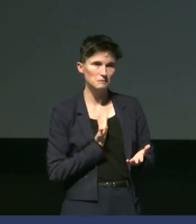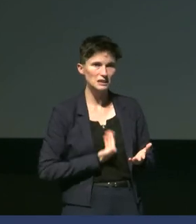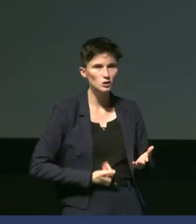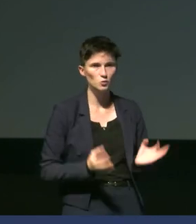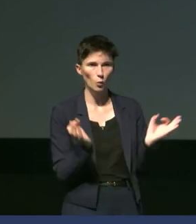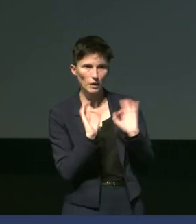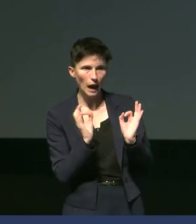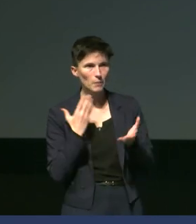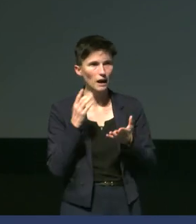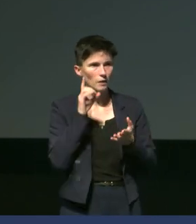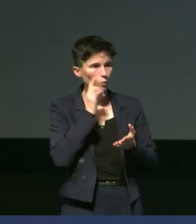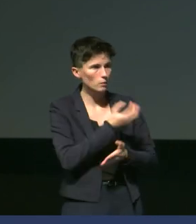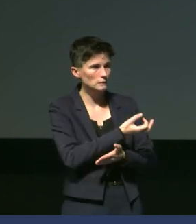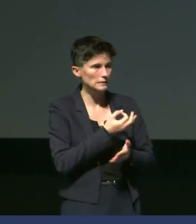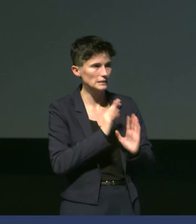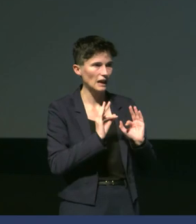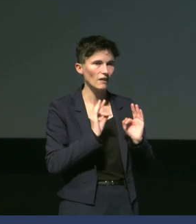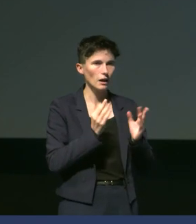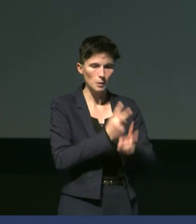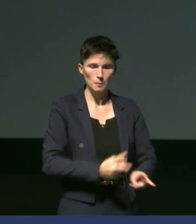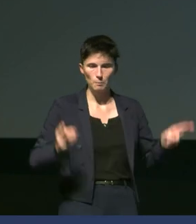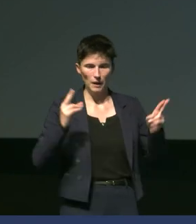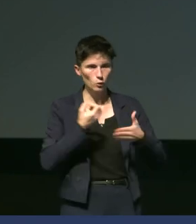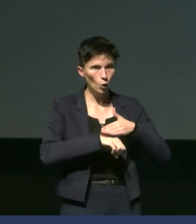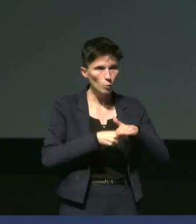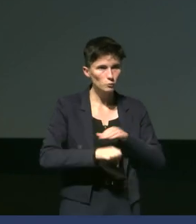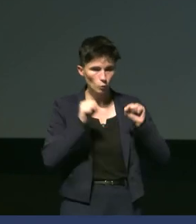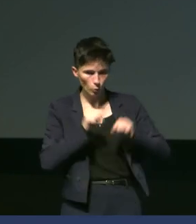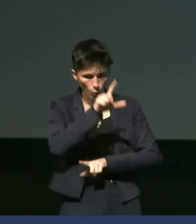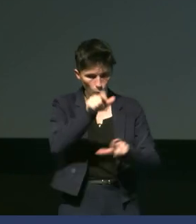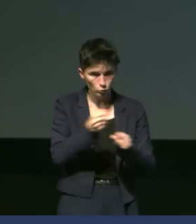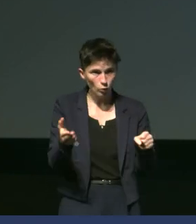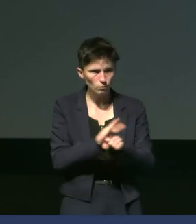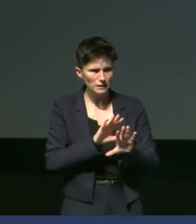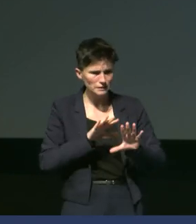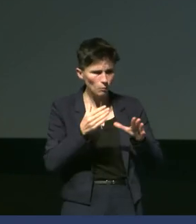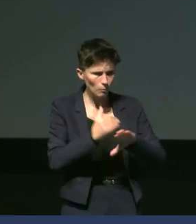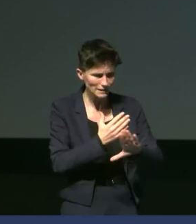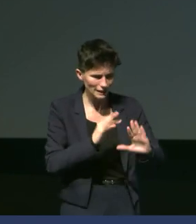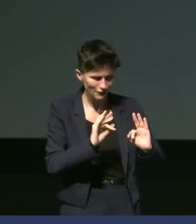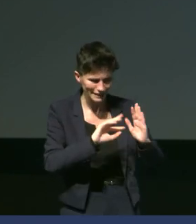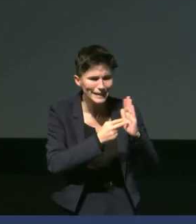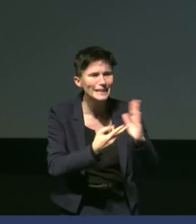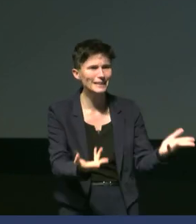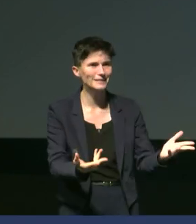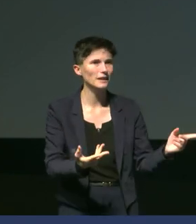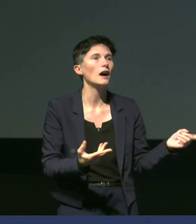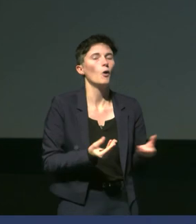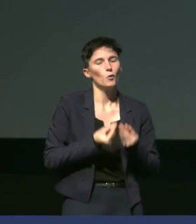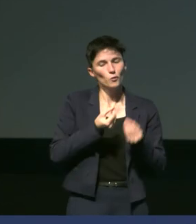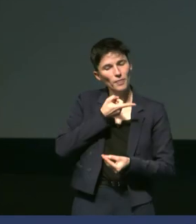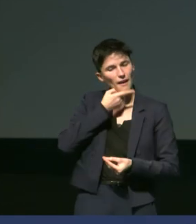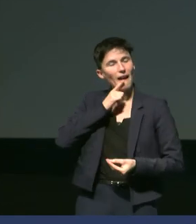Parce que vous avez parlé de toute la période de reproduction, vous qui êtes capable de faire les mesures. Comment ça se passe dans le point de vue technique ? On leur fait avaler